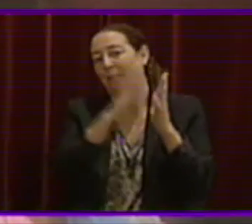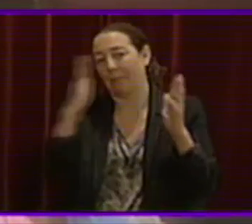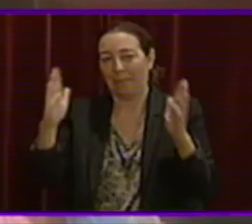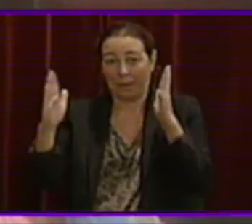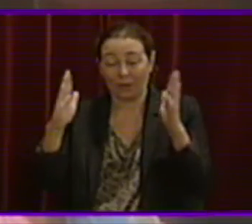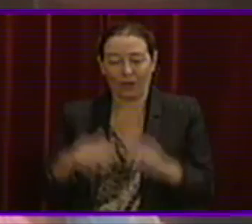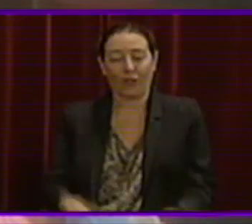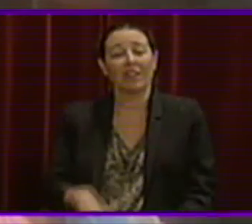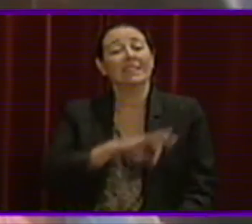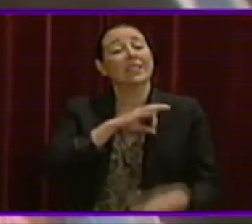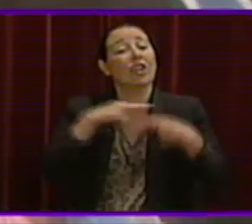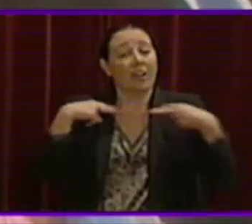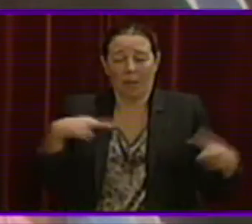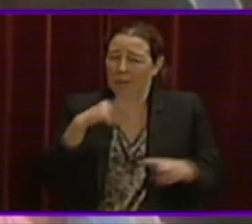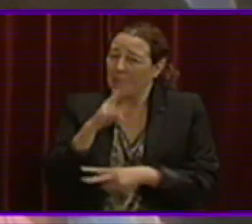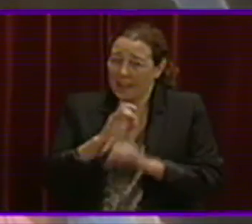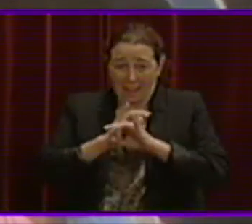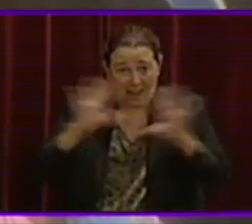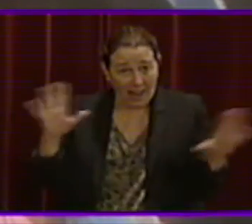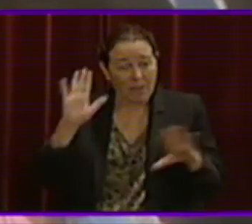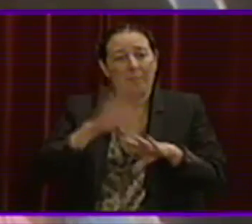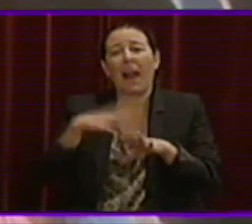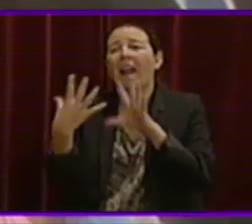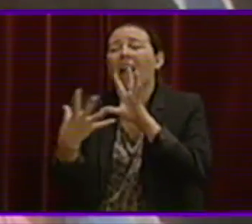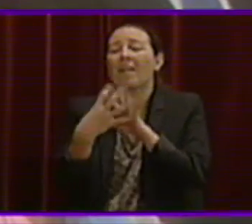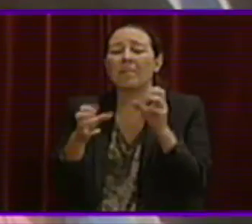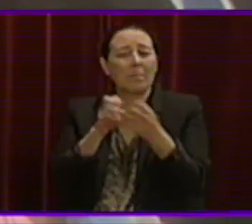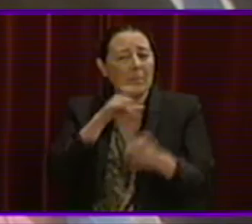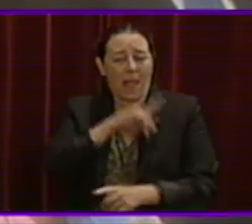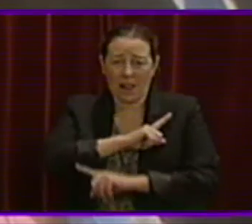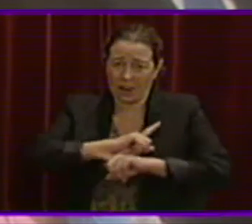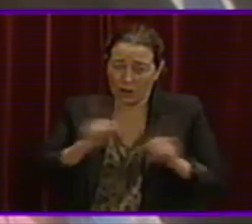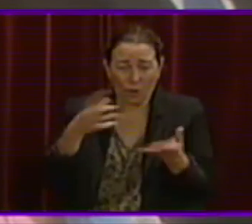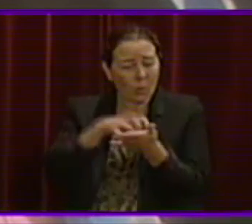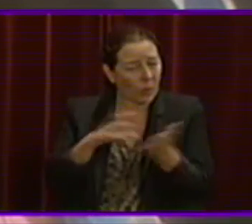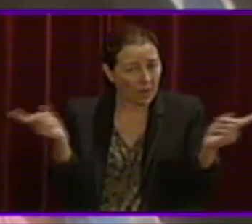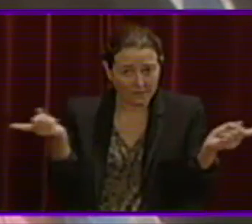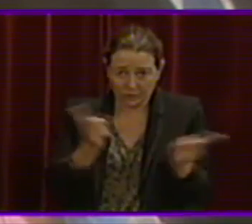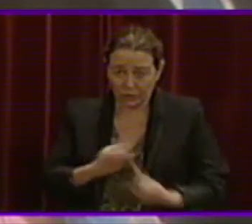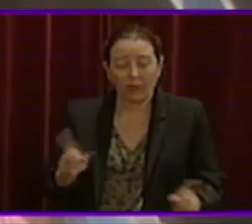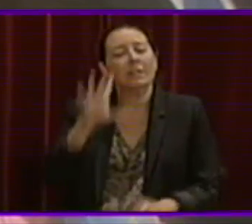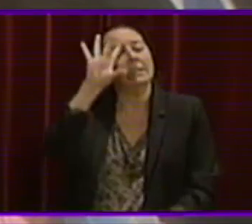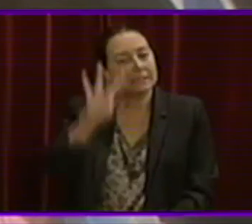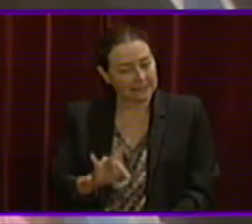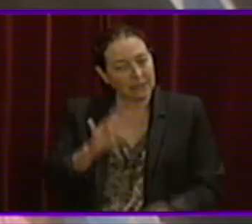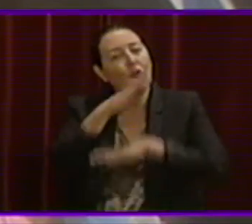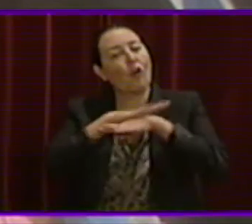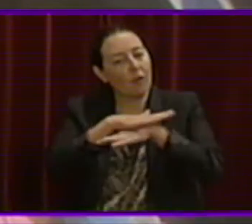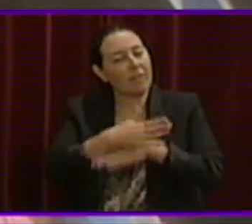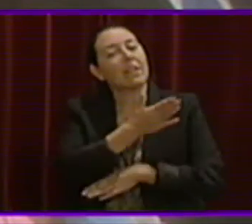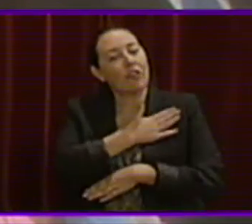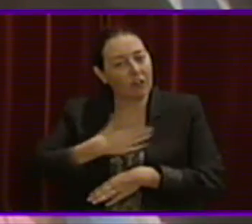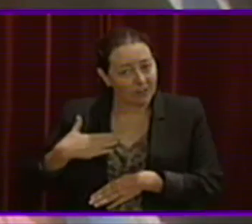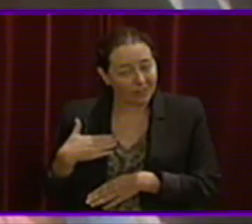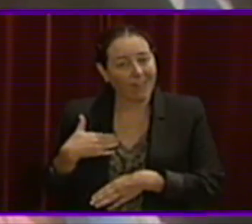diputat, perquè quedi clar i perquè ja mos estalviem mal les interpretacions i més dubtes, sí a la intenció d'aquest govern